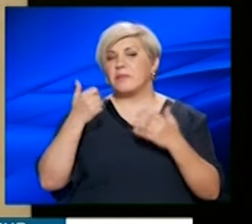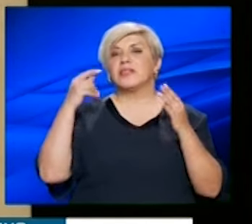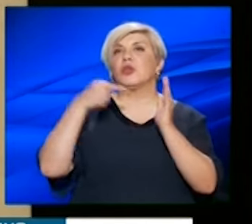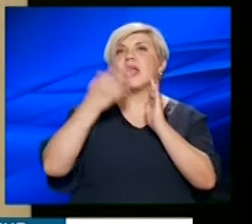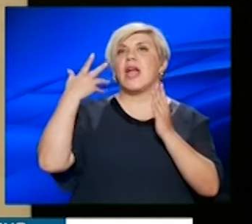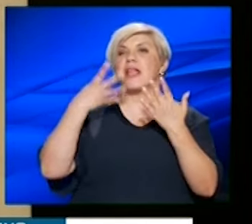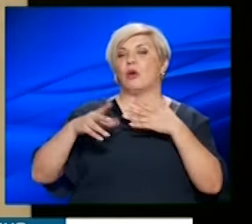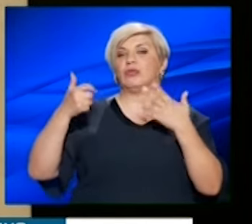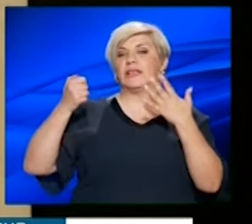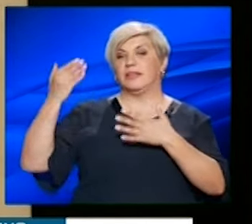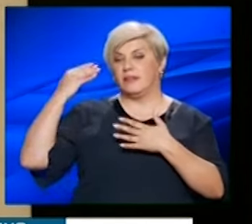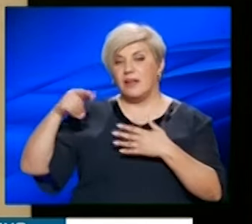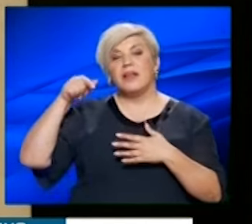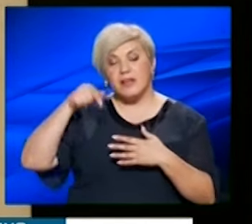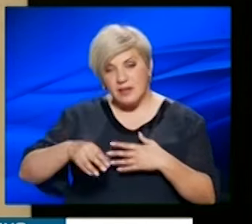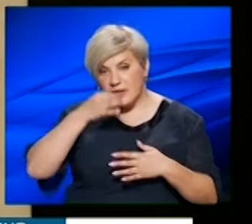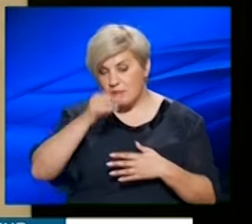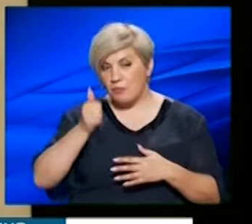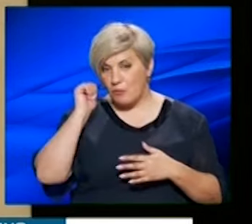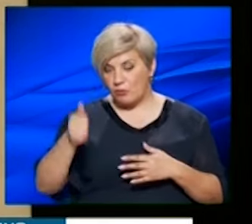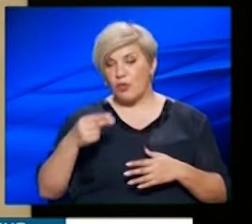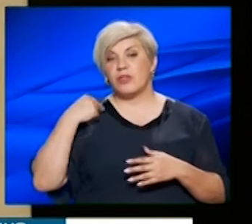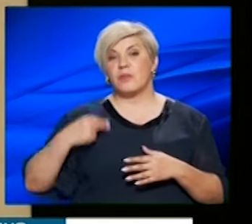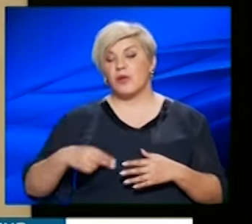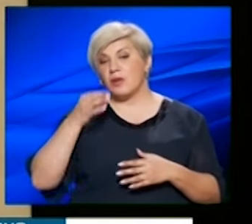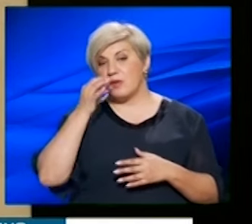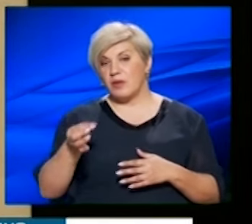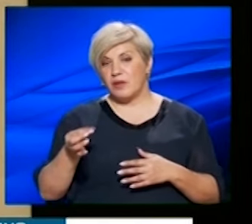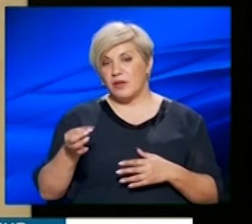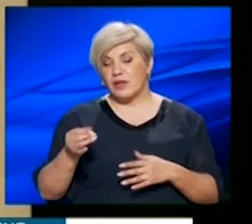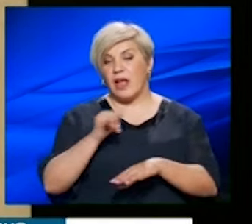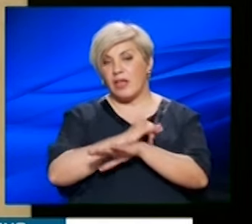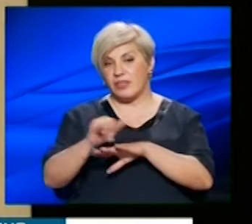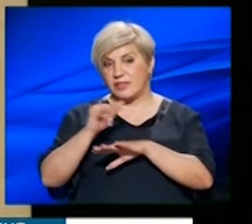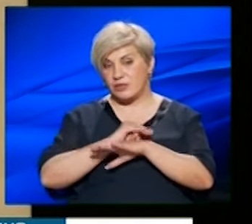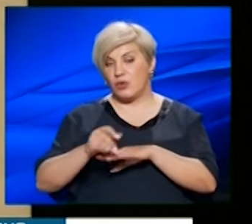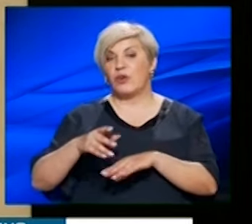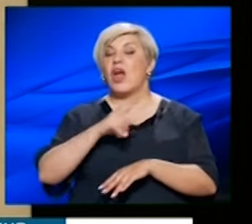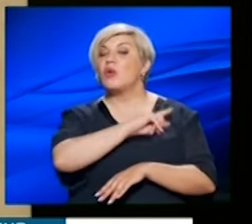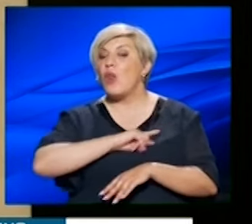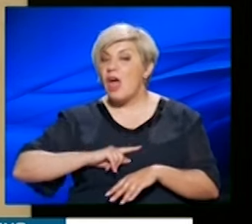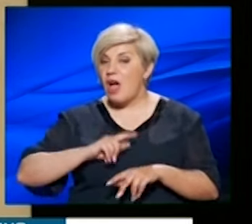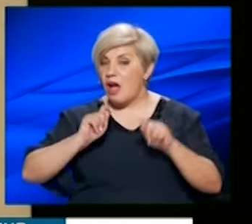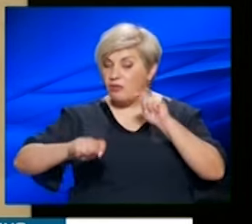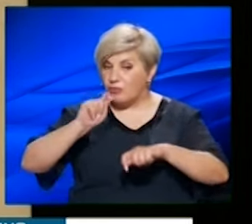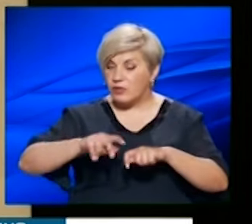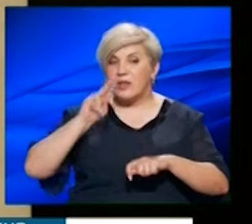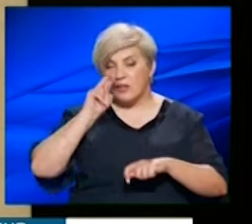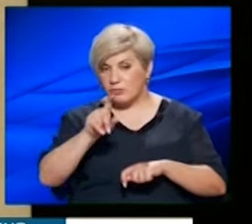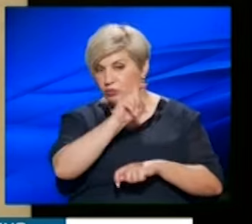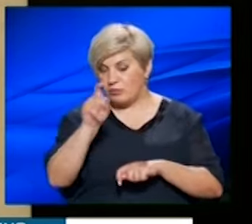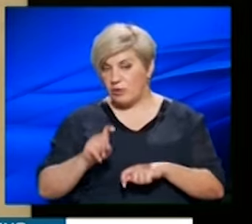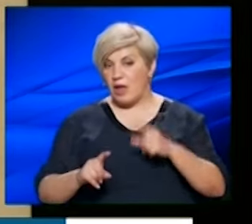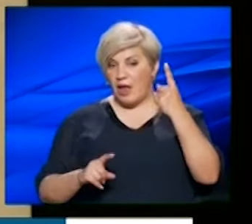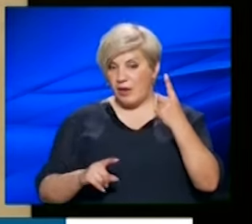60ο. Άρα, και είπατε εσείς μόνος του, κύριος Δήμαρχος είπε τώρα για τις καθυστερήσεις των εργολάβων. Γιατί όλοι τα βλέπουμε και τα έχουμε ζήσει.